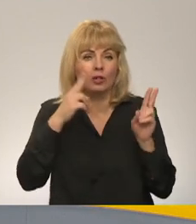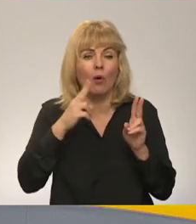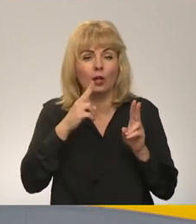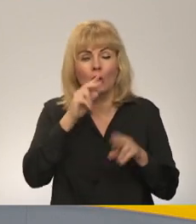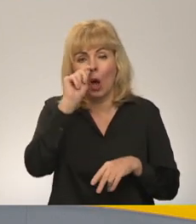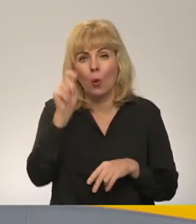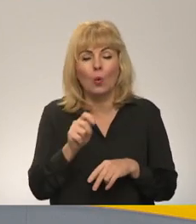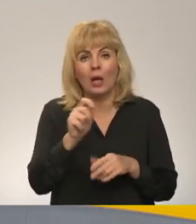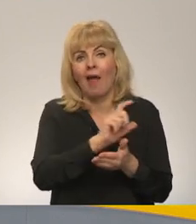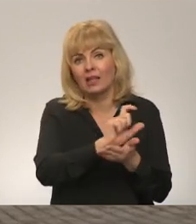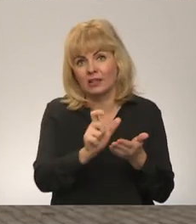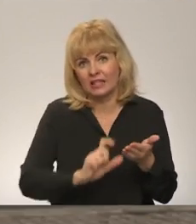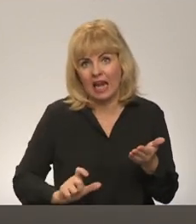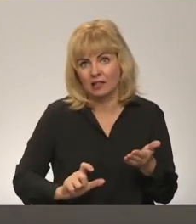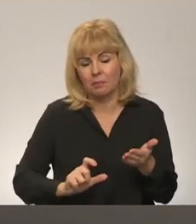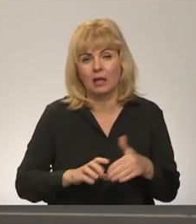Madara Līcīte.